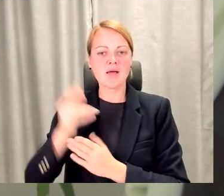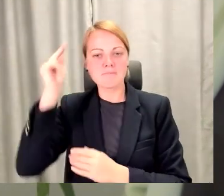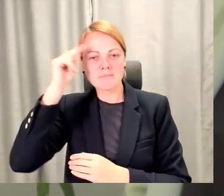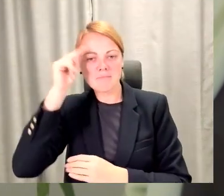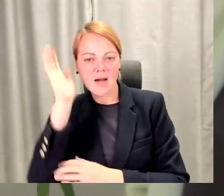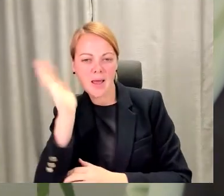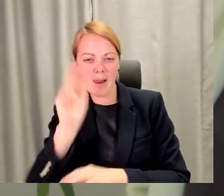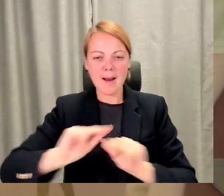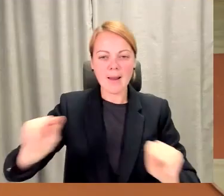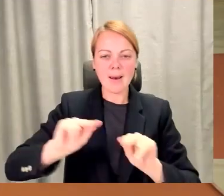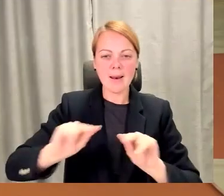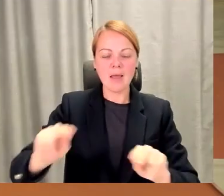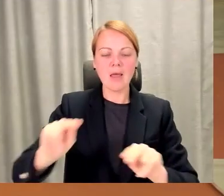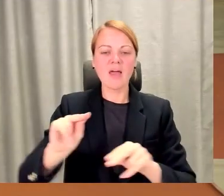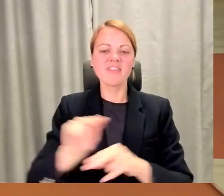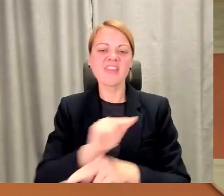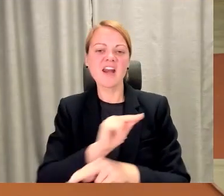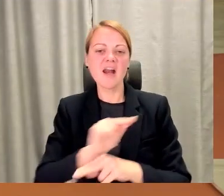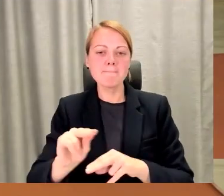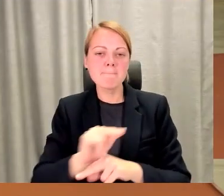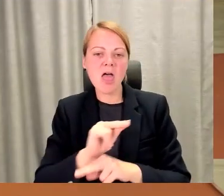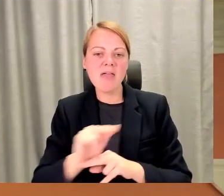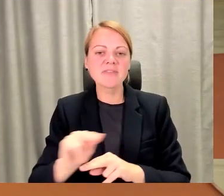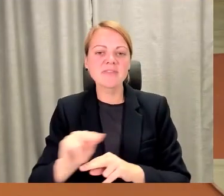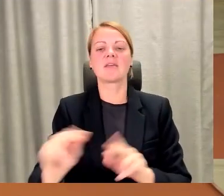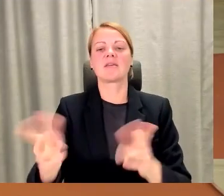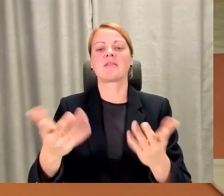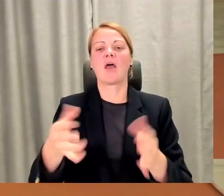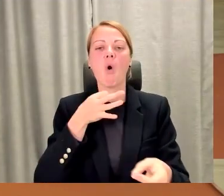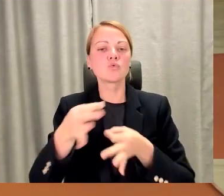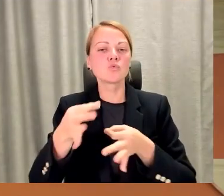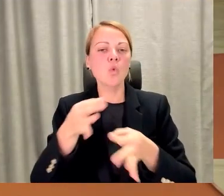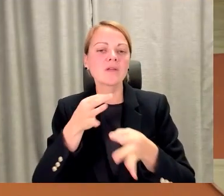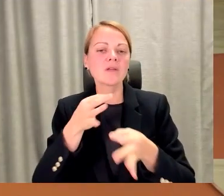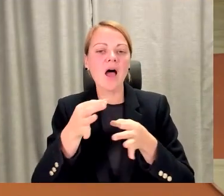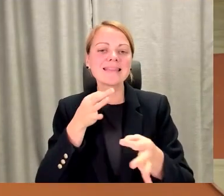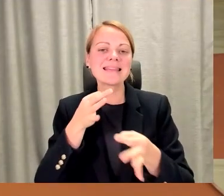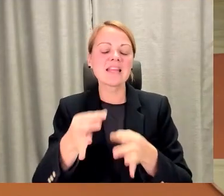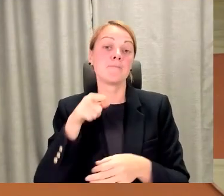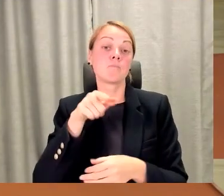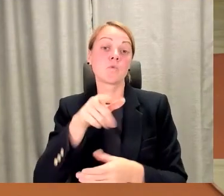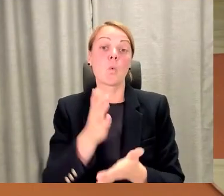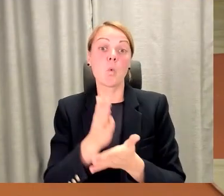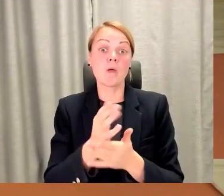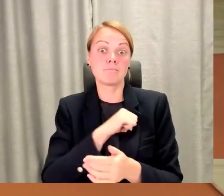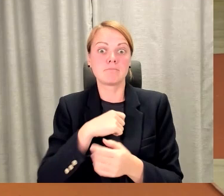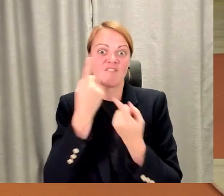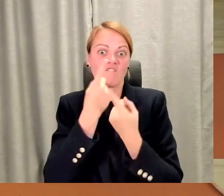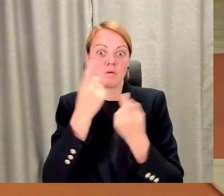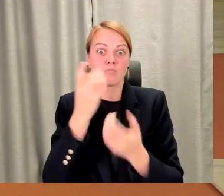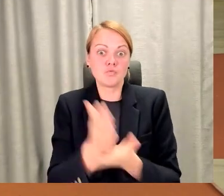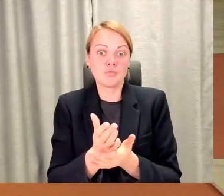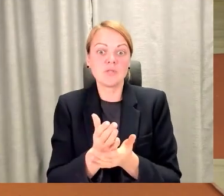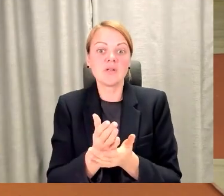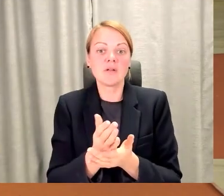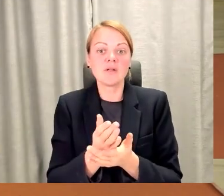terapeiti, konsultanti un tu esi vēl informēts, tad tev ir viss kārts. Jā, Kristiņa, mēs